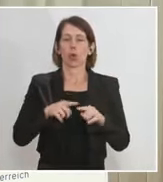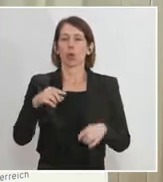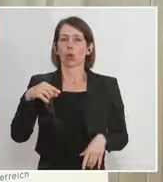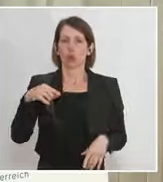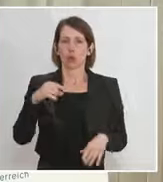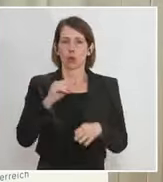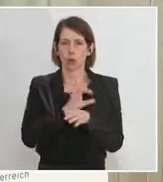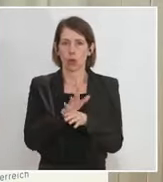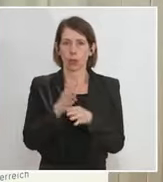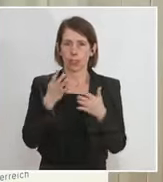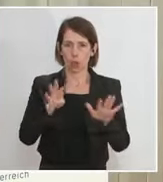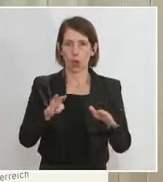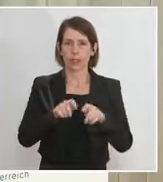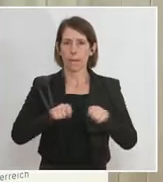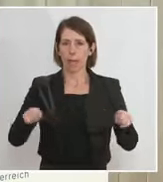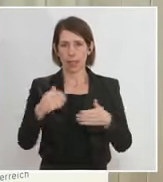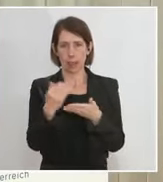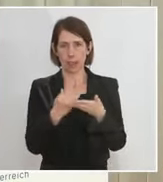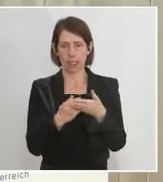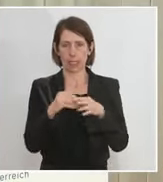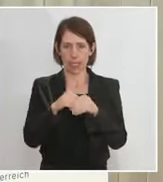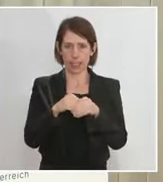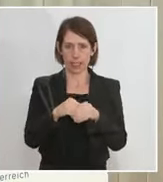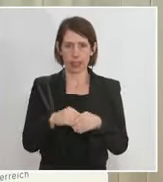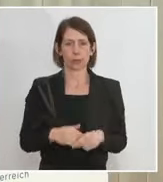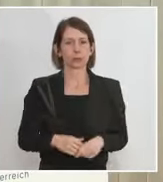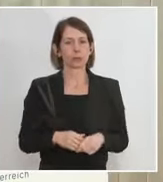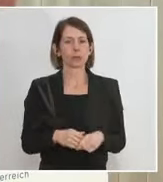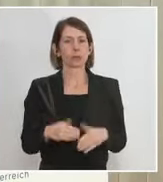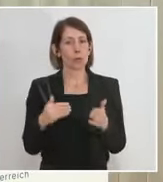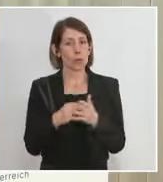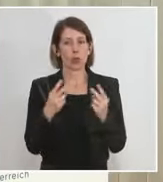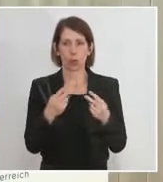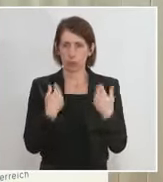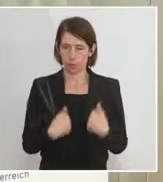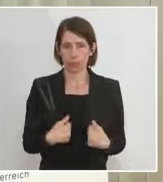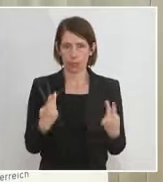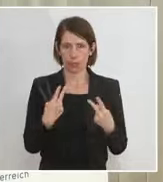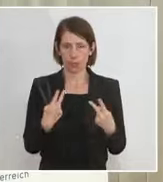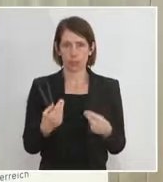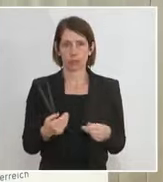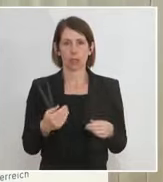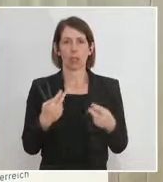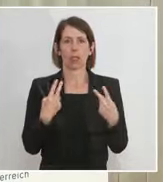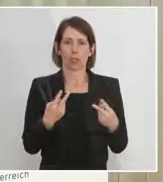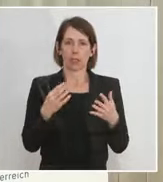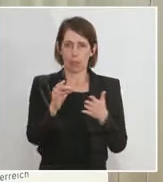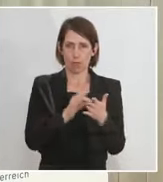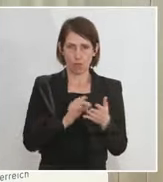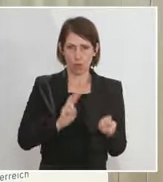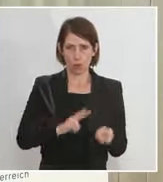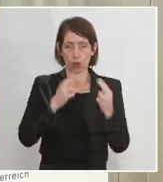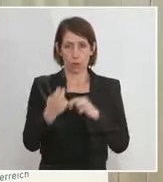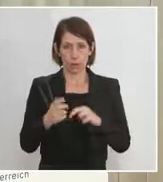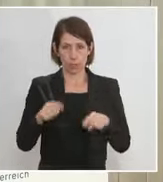-Maßnahmengesetzes. Mir ist noch wichtig zu sagen, ein wesentlicher Punkt wird sein, dass die Umsetzung